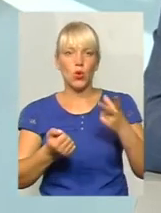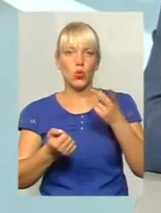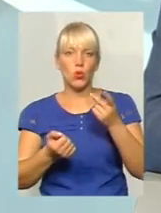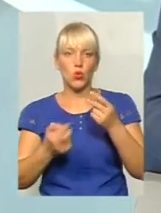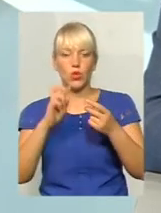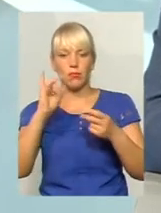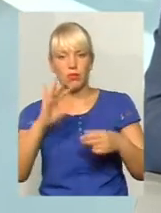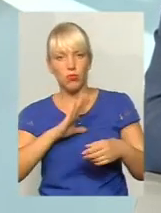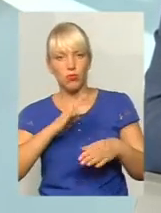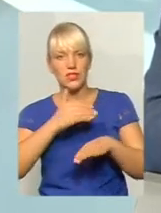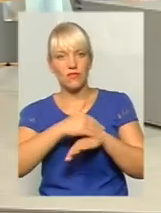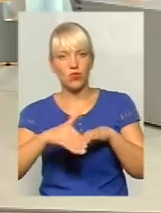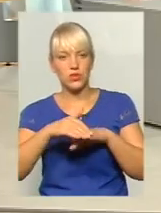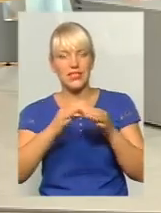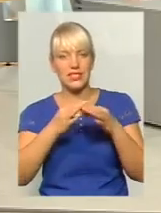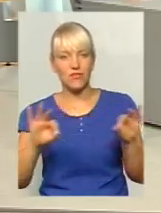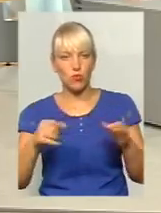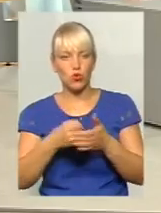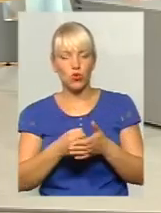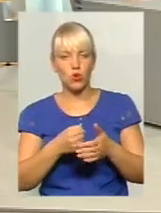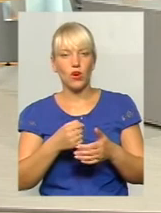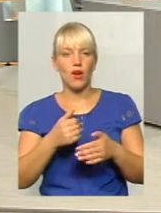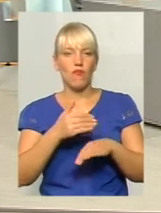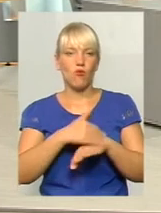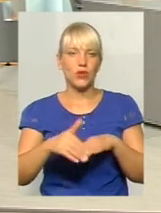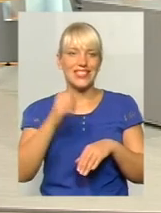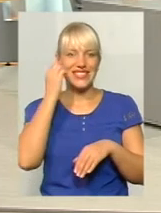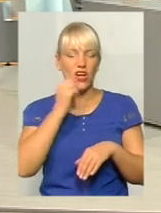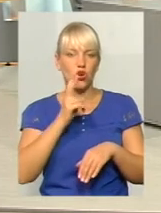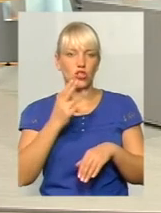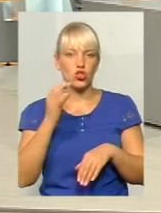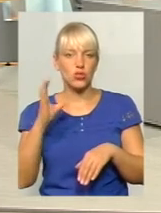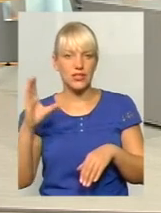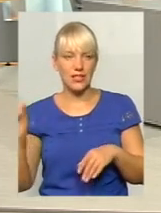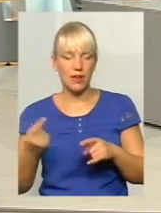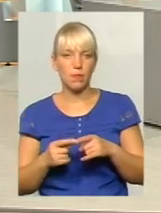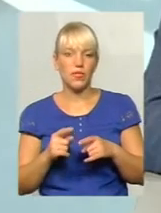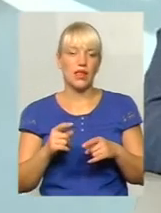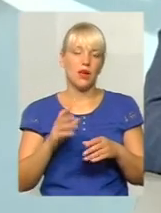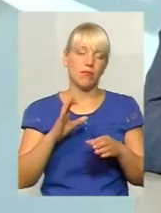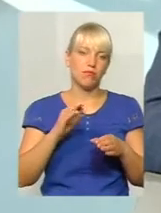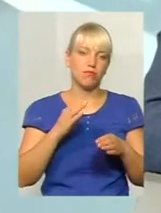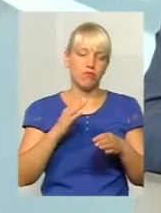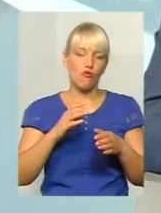з вулиці Свободи до вулиці Староконстантинської шоссе. Тобто частково дану вулицю Прибурську ми поділили.